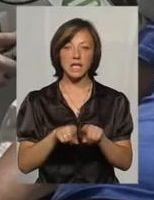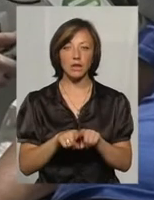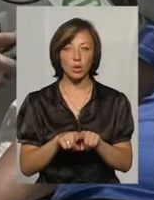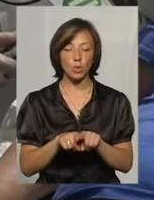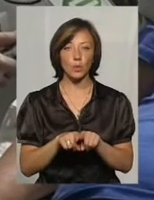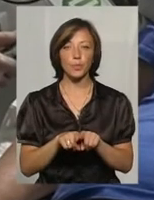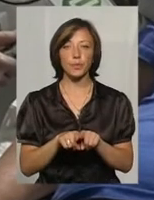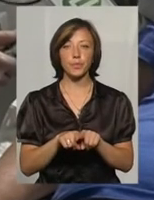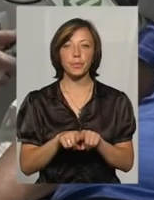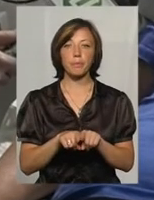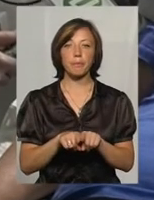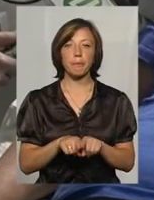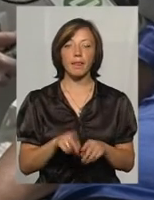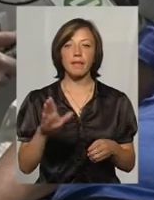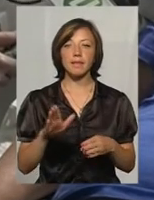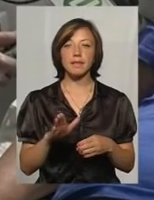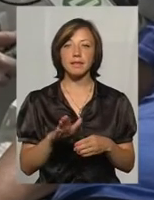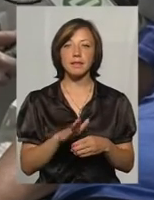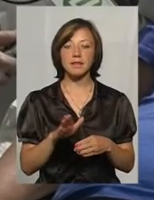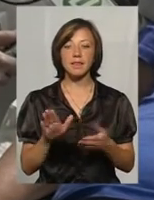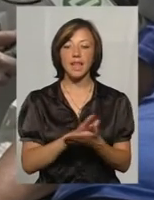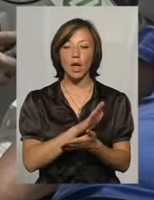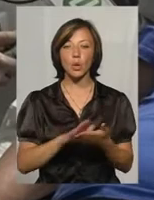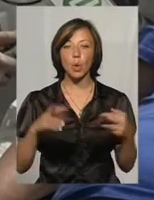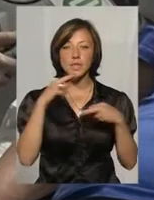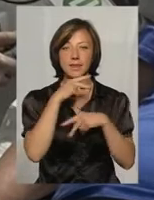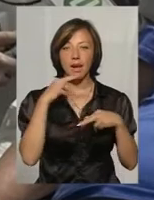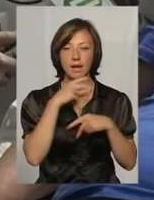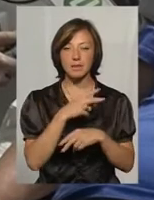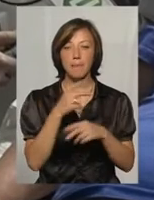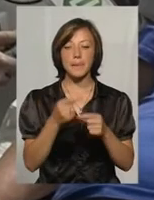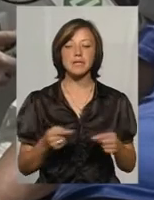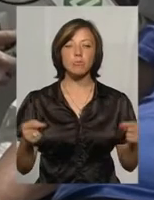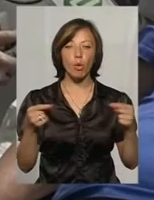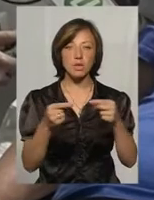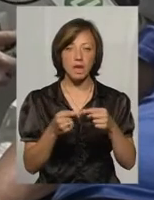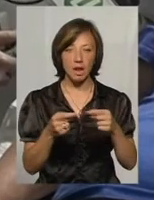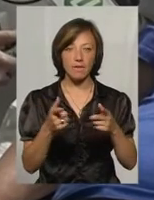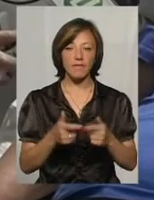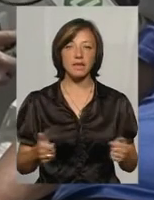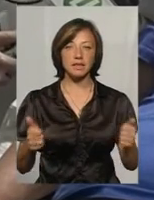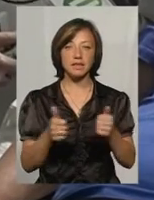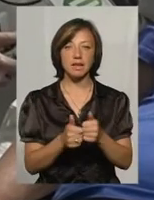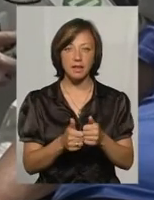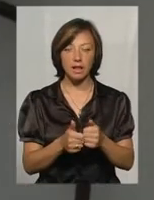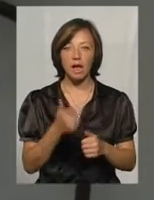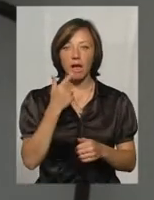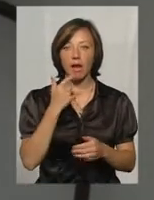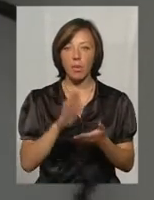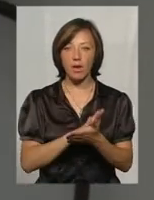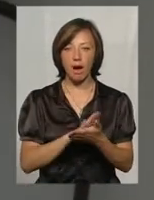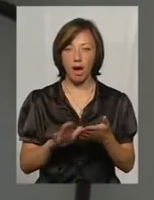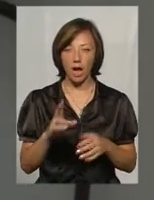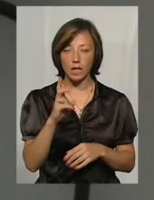детоксикації, безпосередньо відділення гемодіалізу.